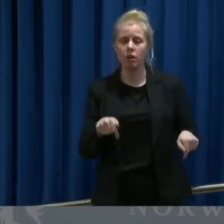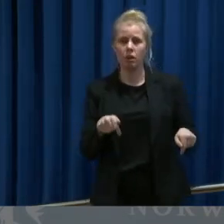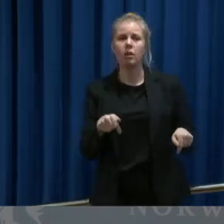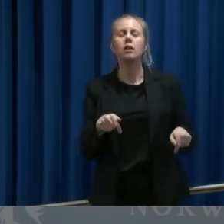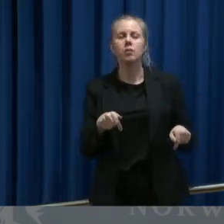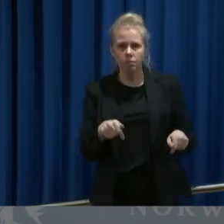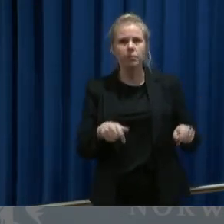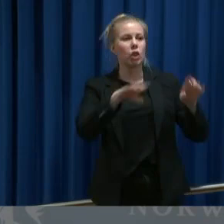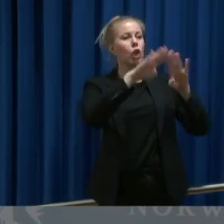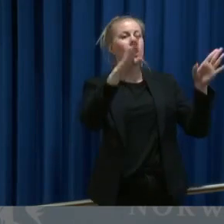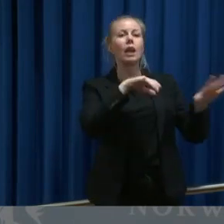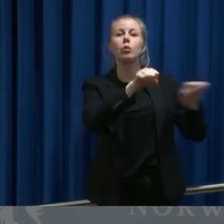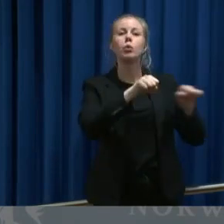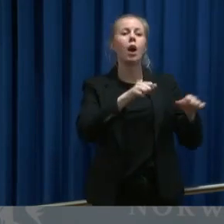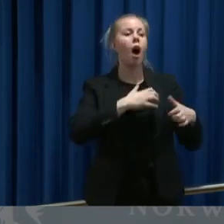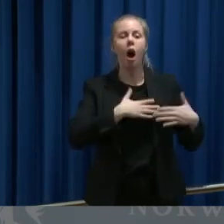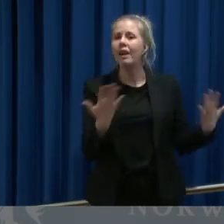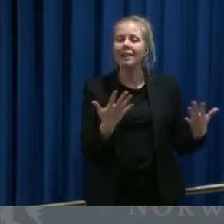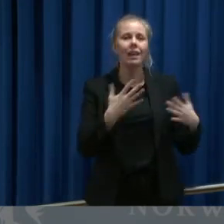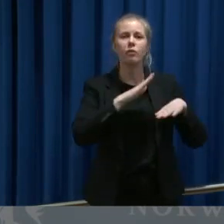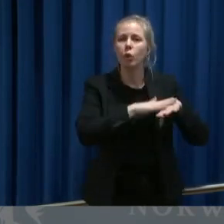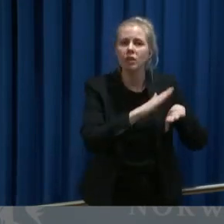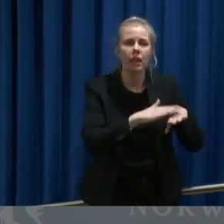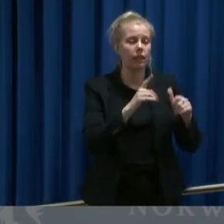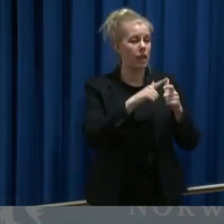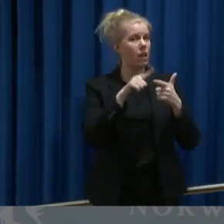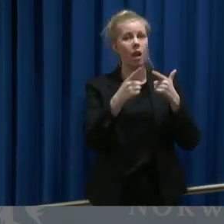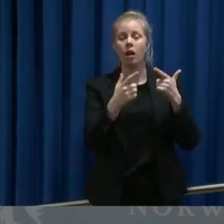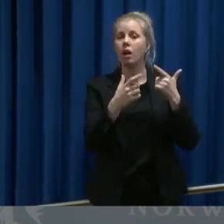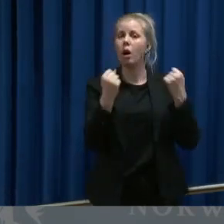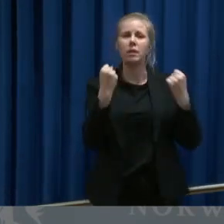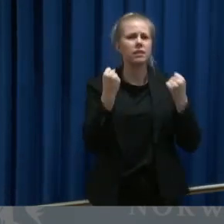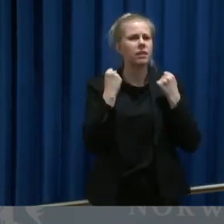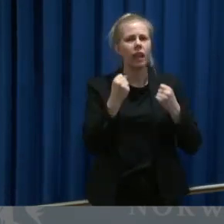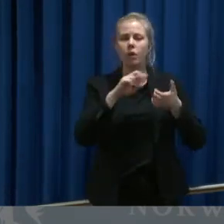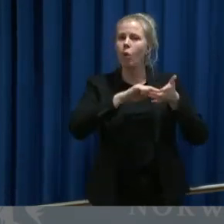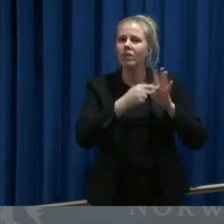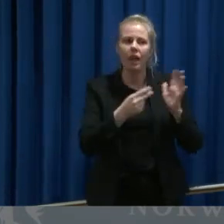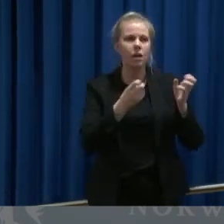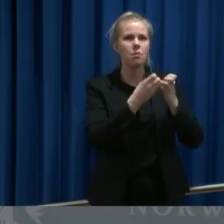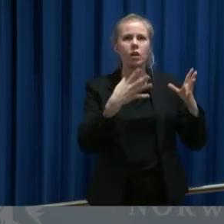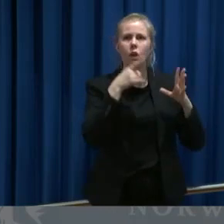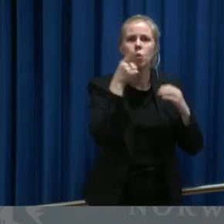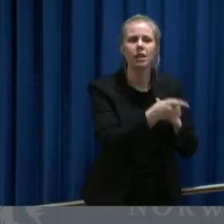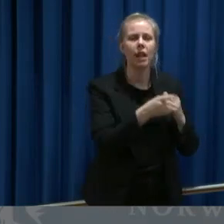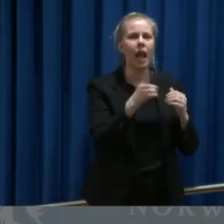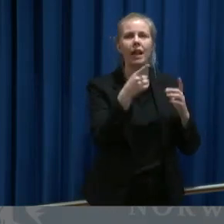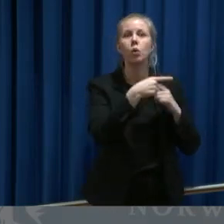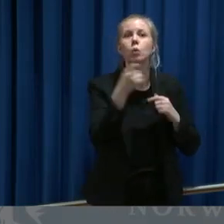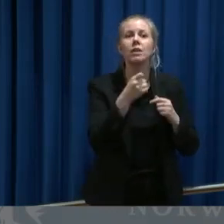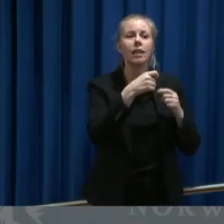har ikke forutsetning eller kapasitet for å kunne håndtere hundrevis ja, kanskje tusenvis